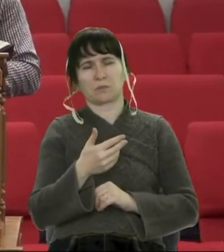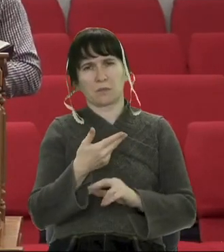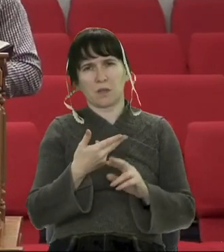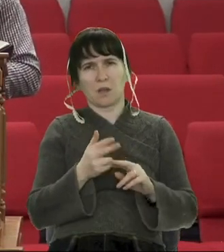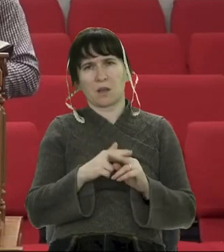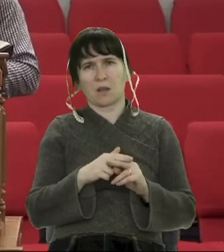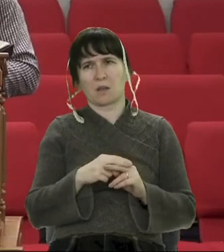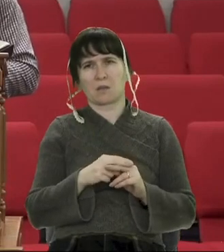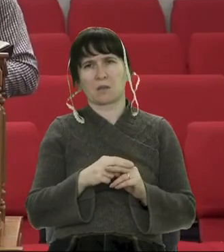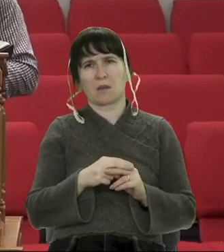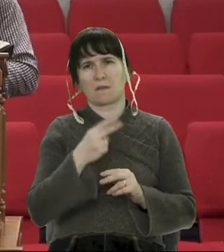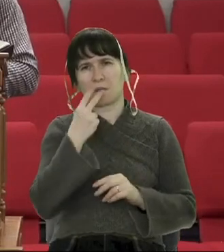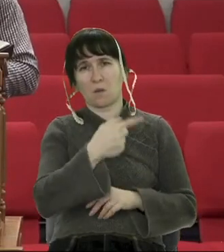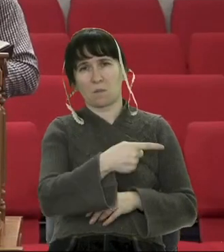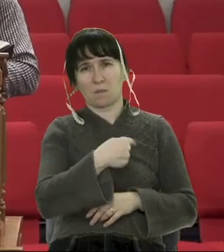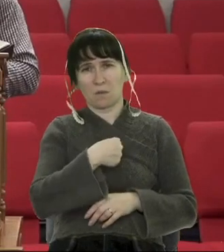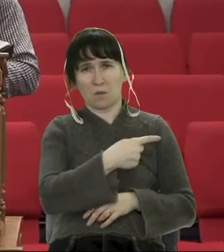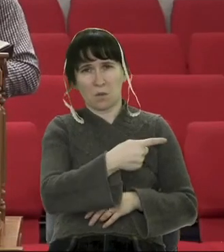міг розглядіти ворогів.